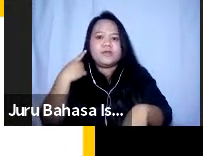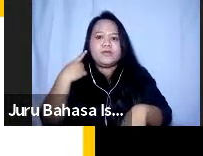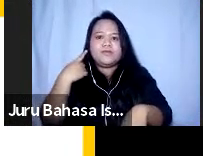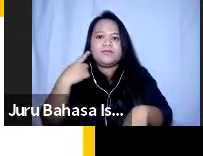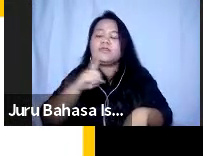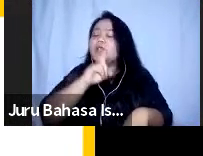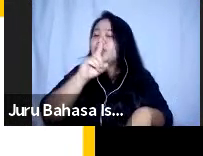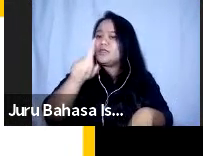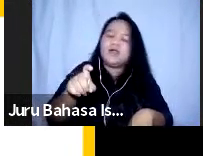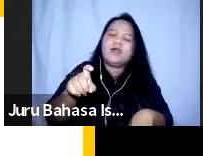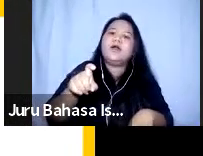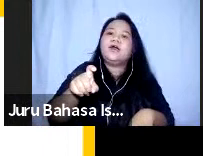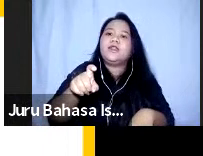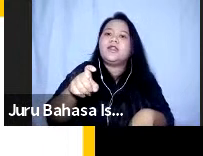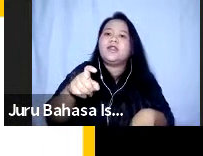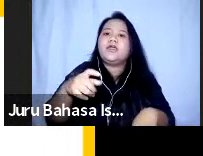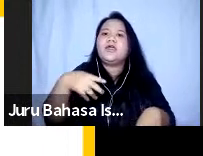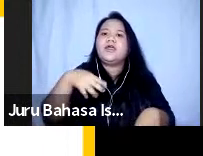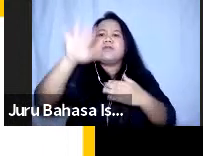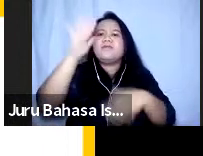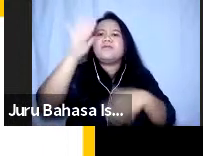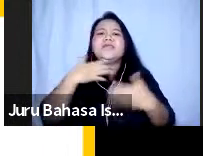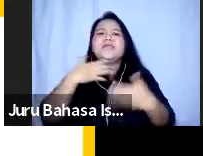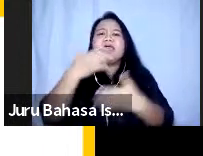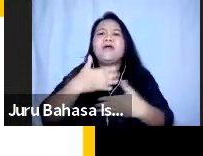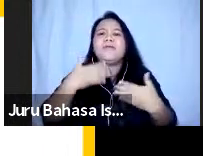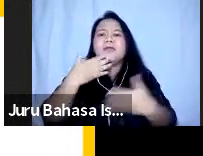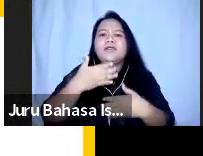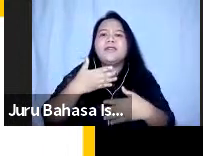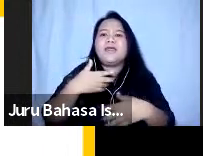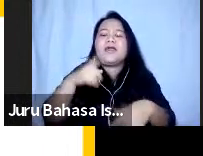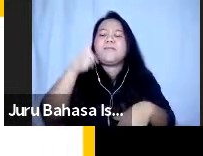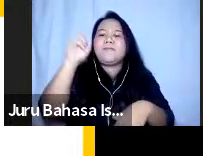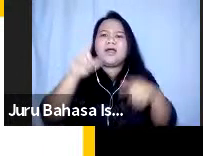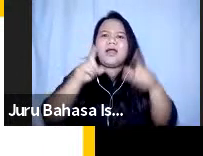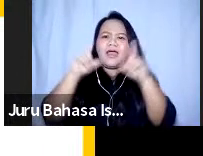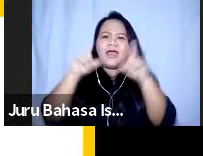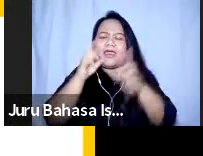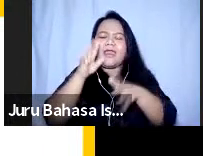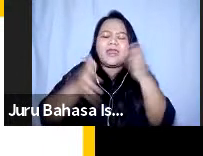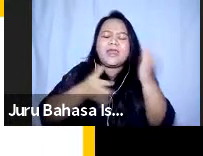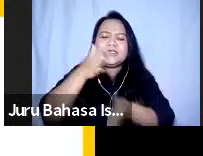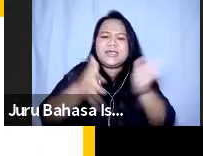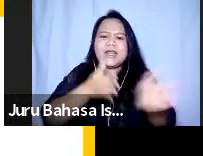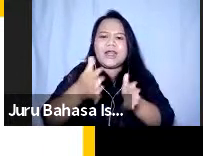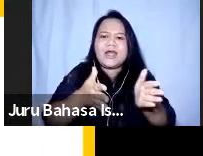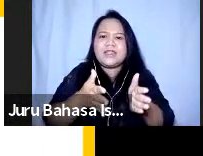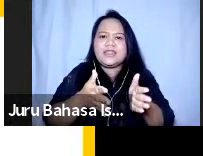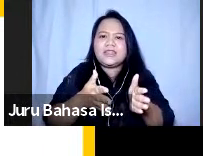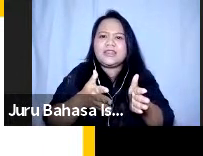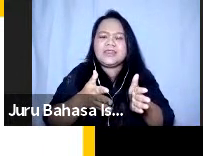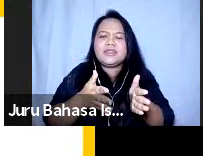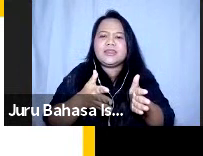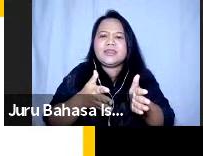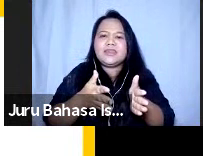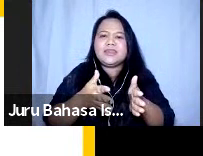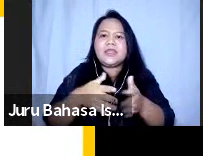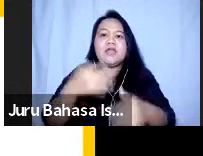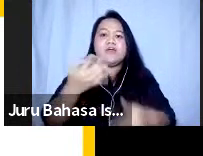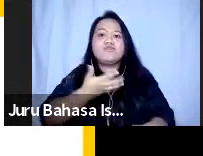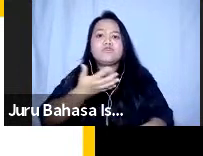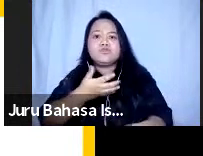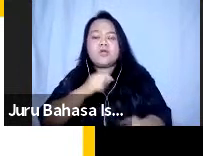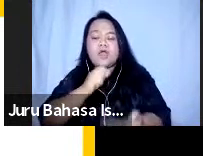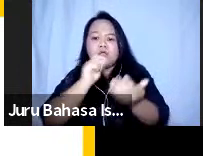tanyakan mereka akan lebih nyaman bicara dengan mimik bahasa isarat atau kemudian mereka suka dengan